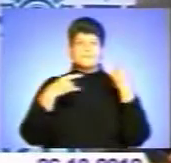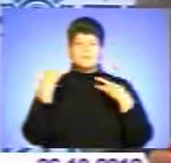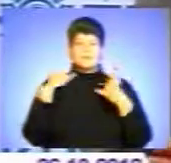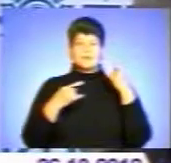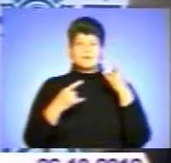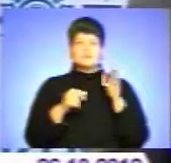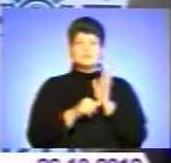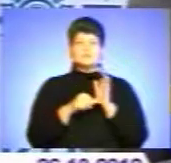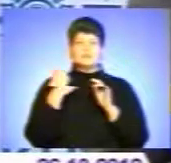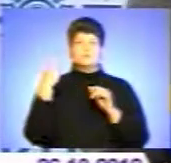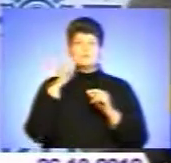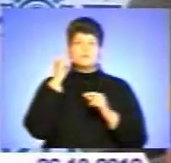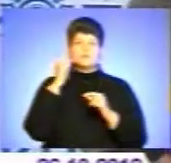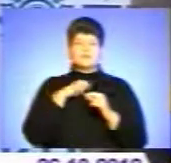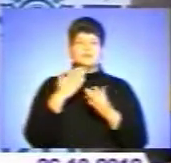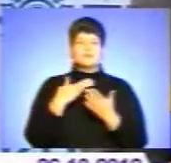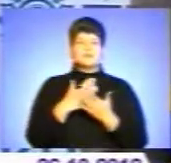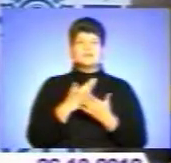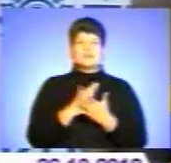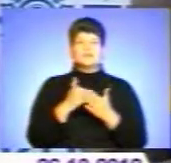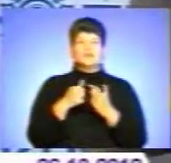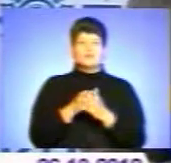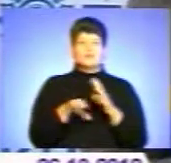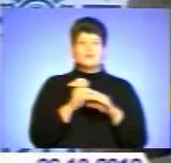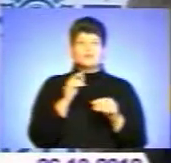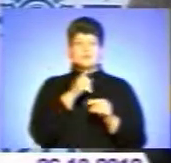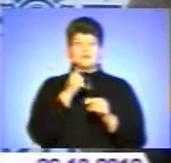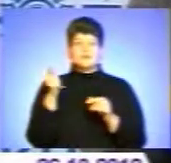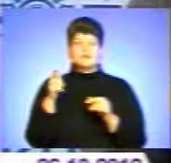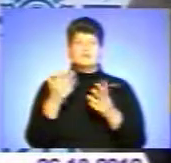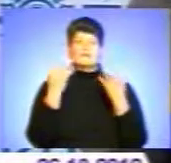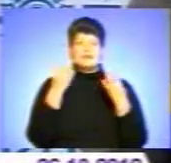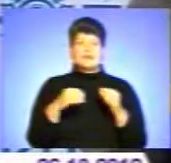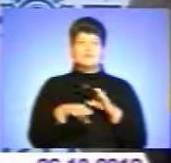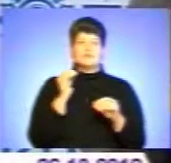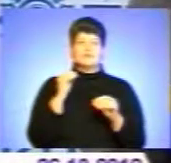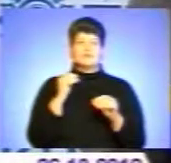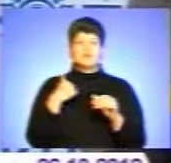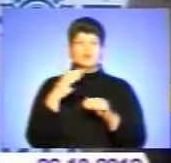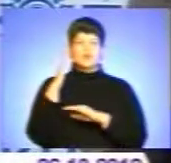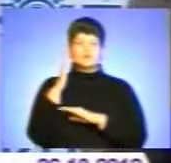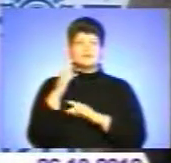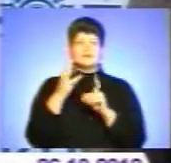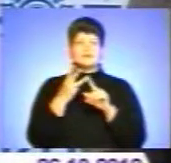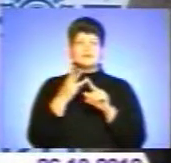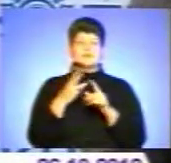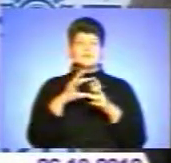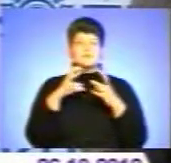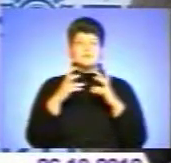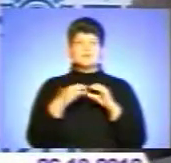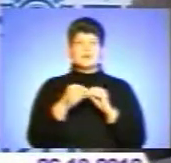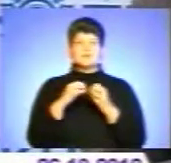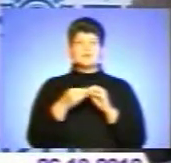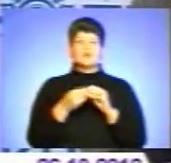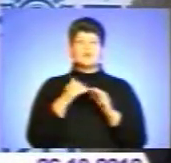мають для нас три великих етапи – це довиборчий період, це день виборів і голосування, це підбиття результатів голосування.